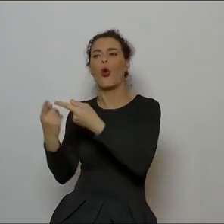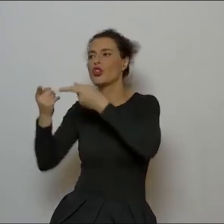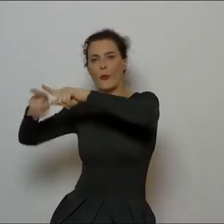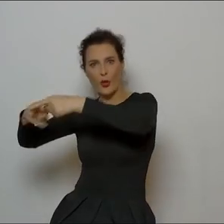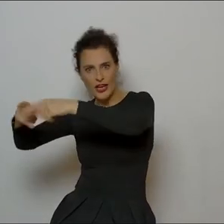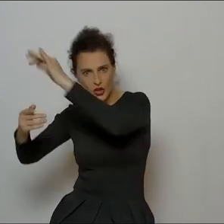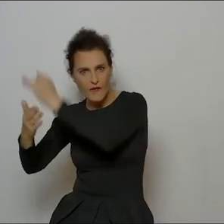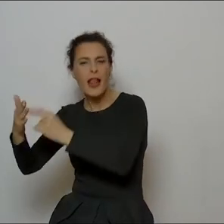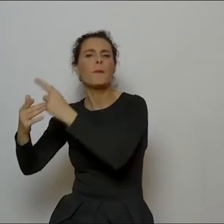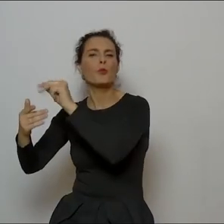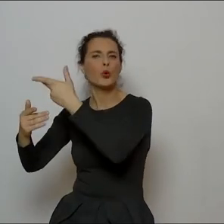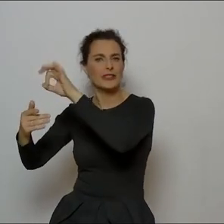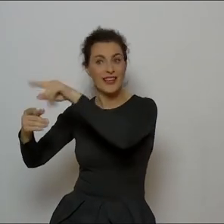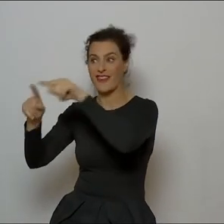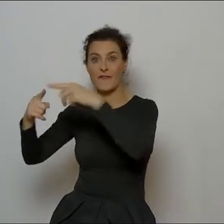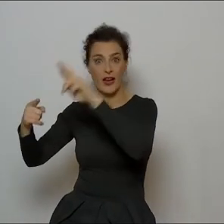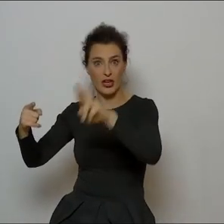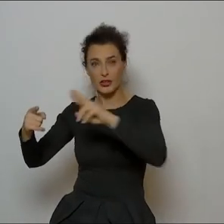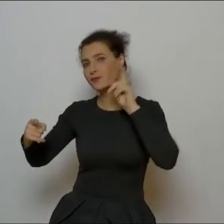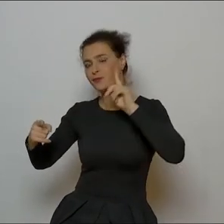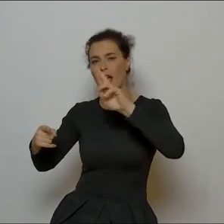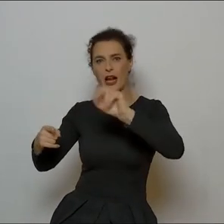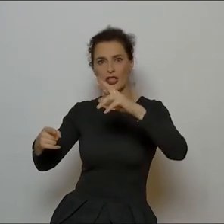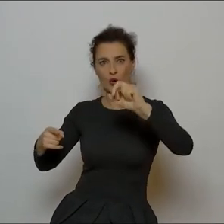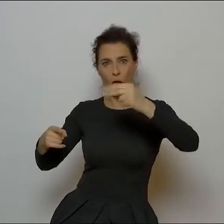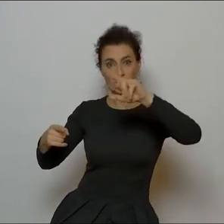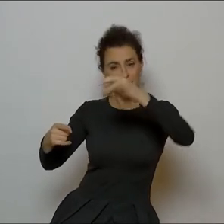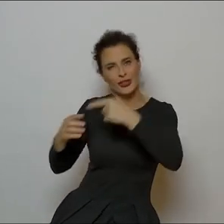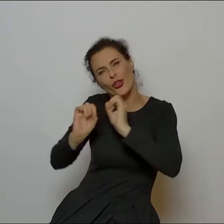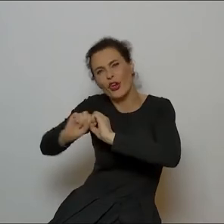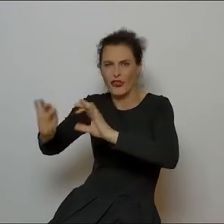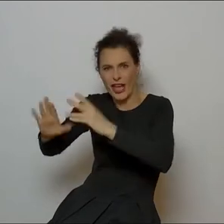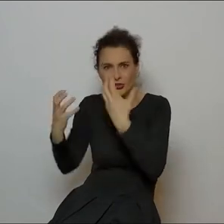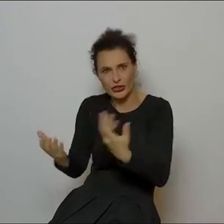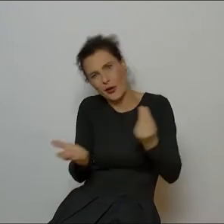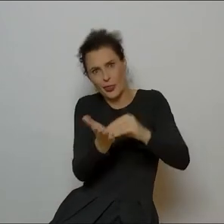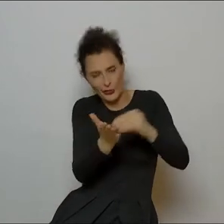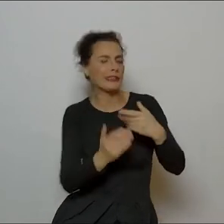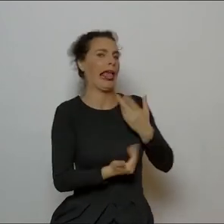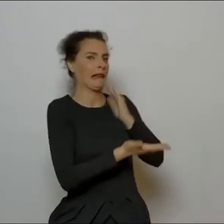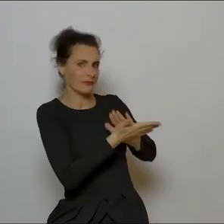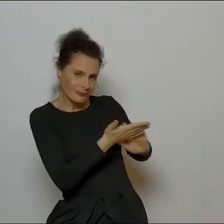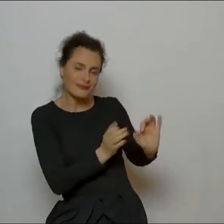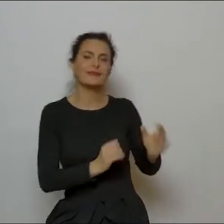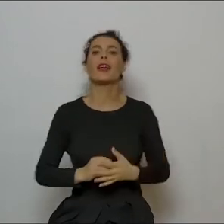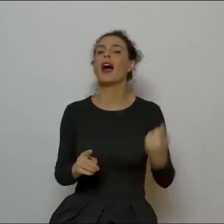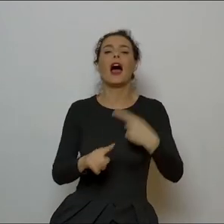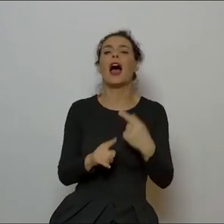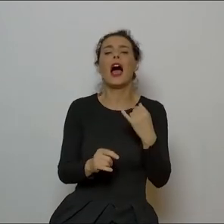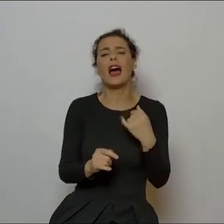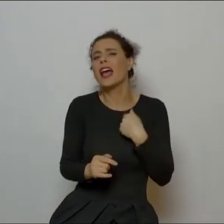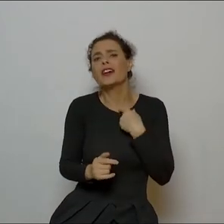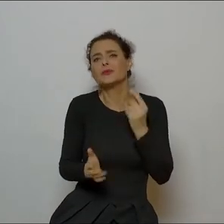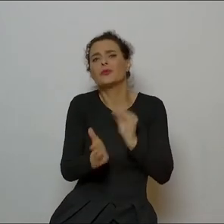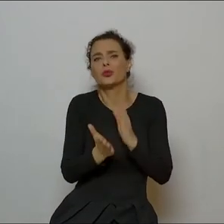Music Company, reżysera Marcina Kołaszkowskiego. To tak woli wytłumaczenia. Przepraszam. Jeśli chodzi o... Ja